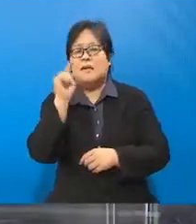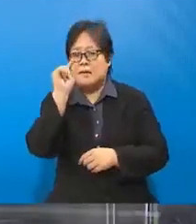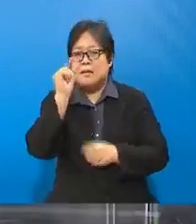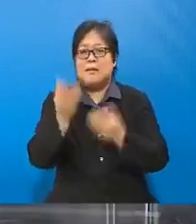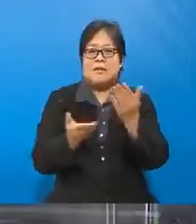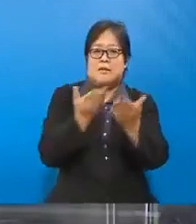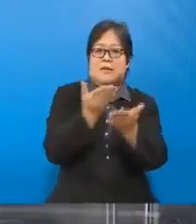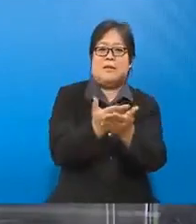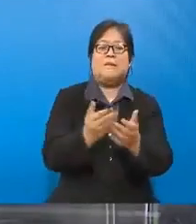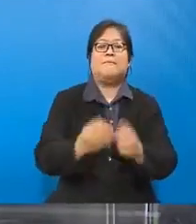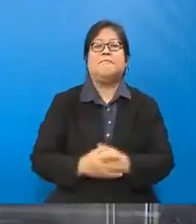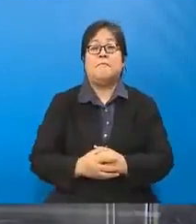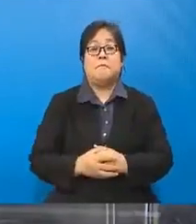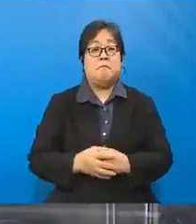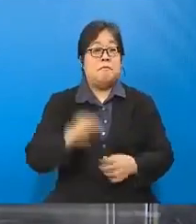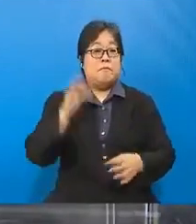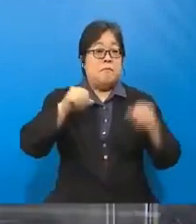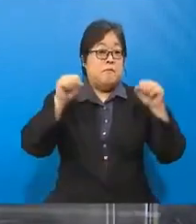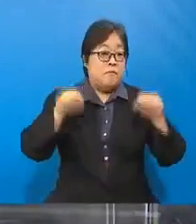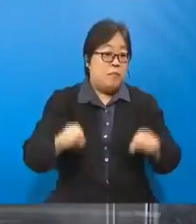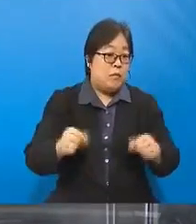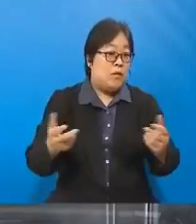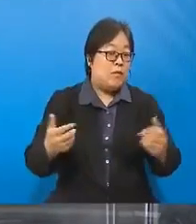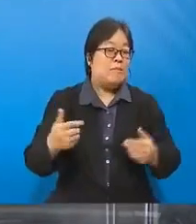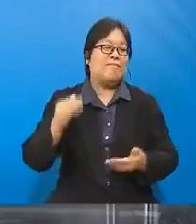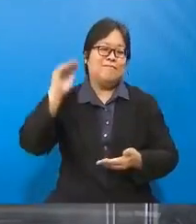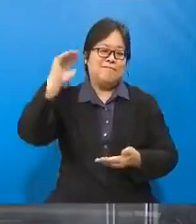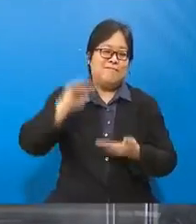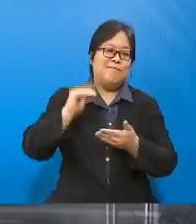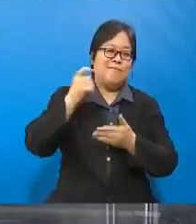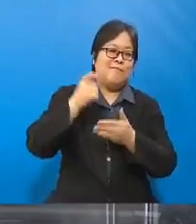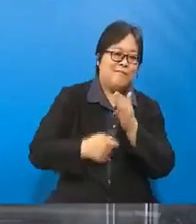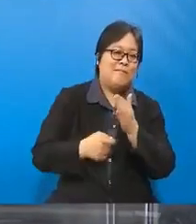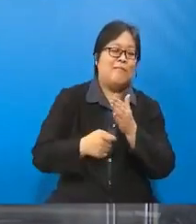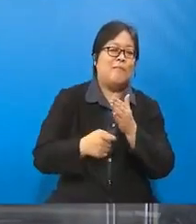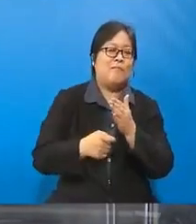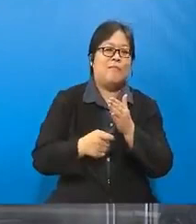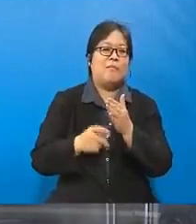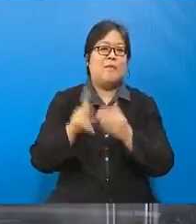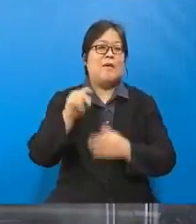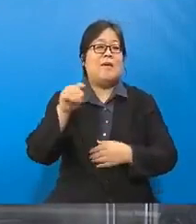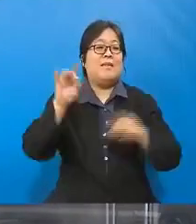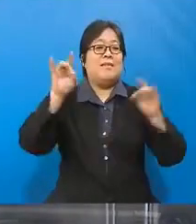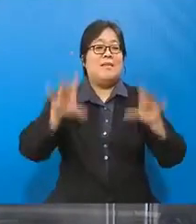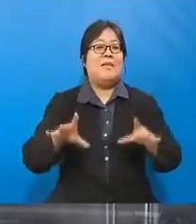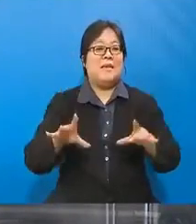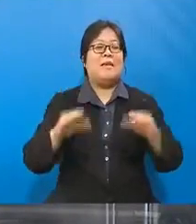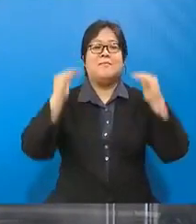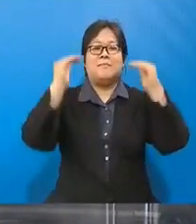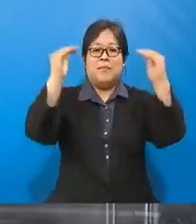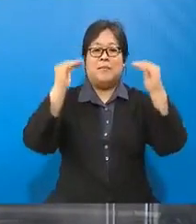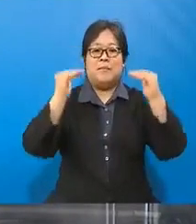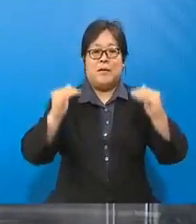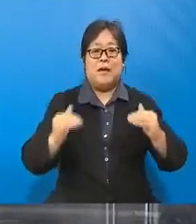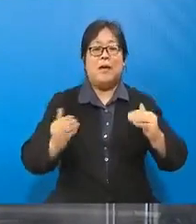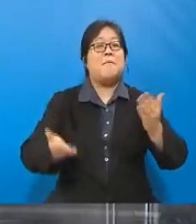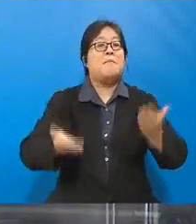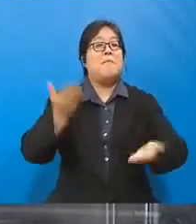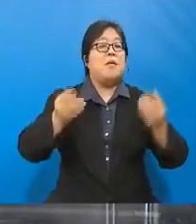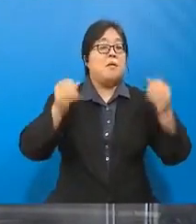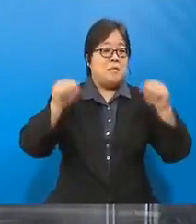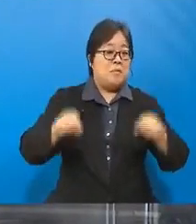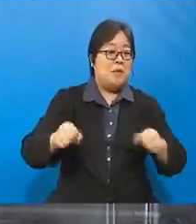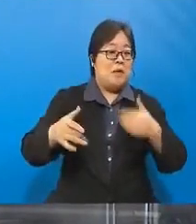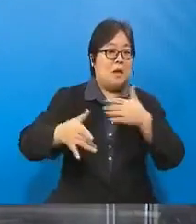Sedikit cadangan saya, kalau boleh kita turunkan harga kit ujian kendiri disebut secara berperingkat, mungkin pada